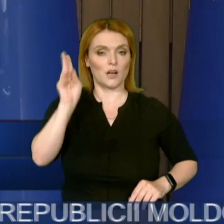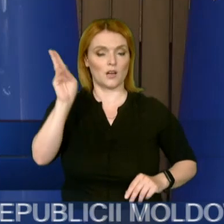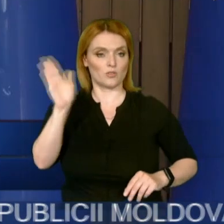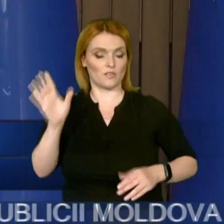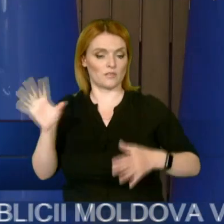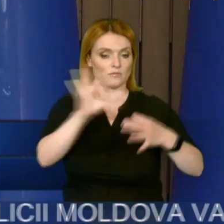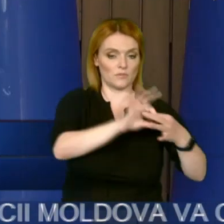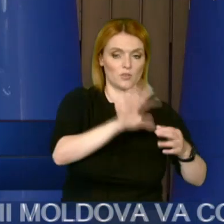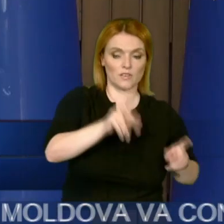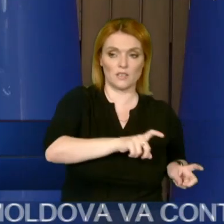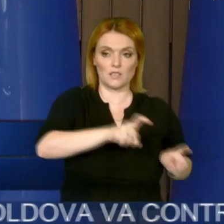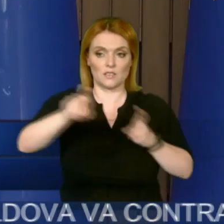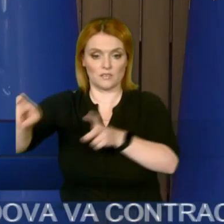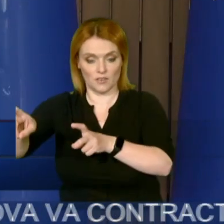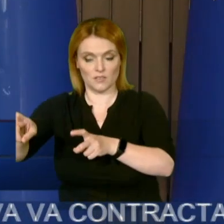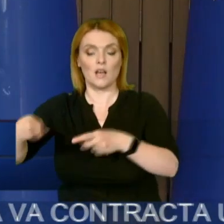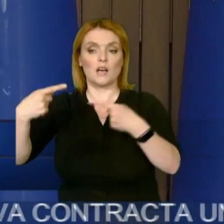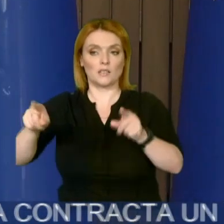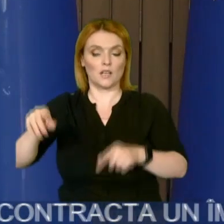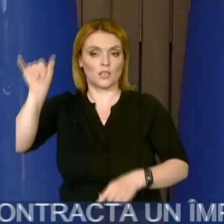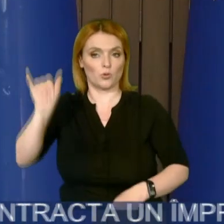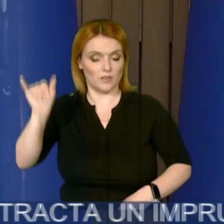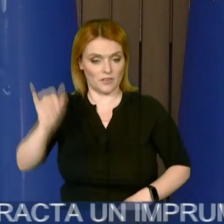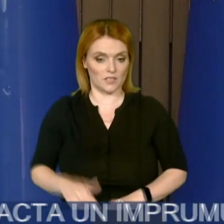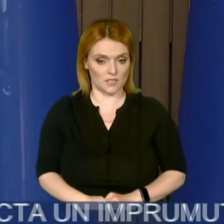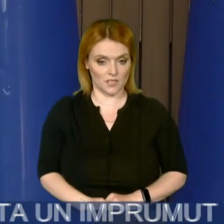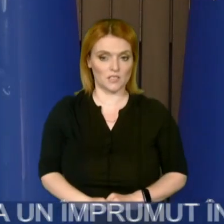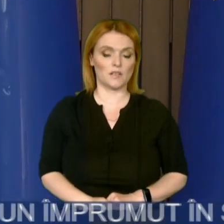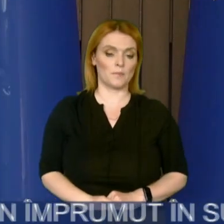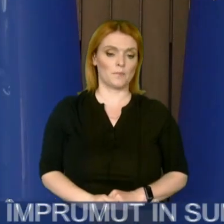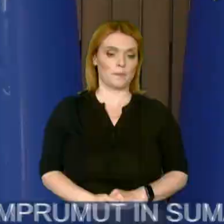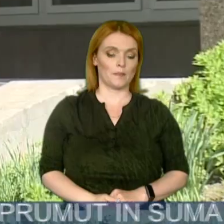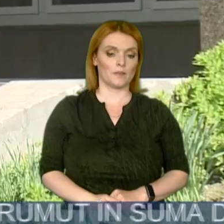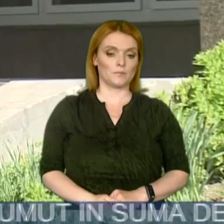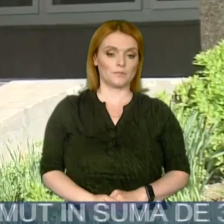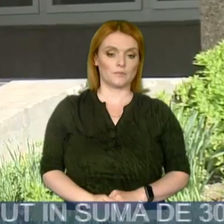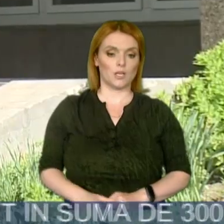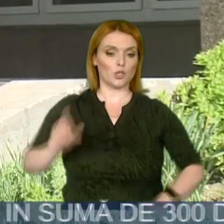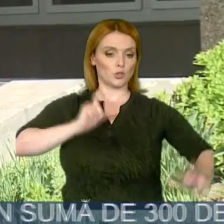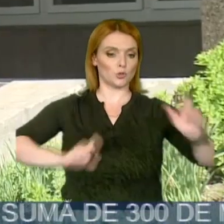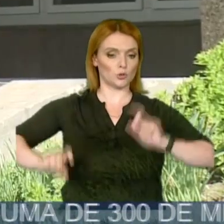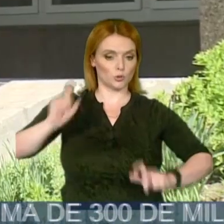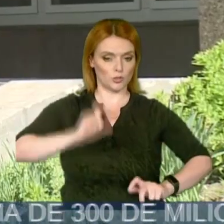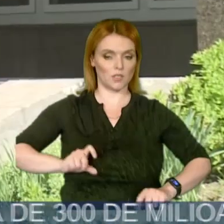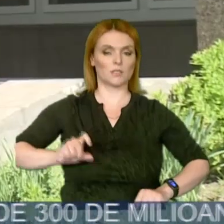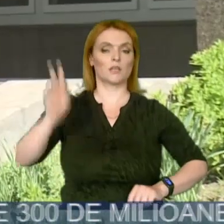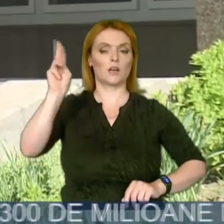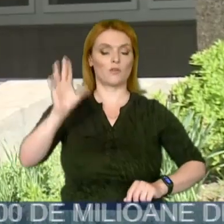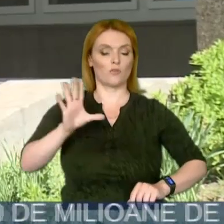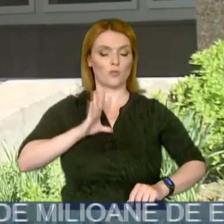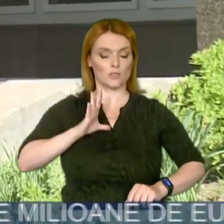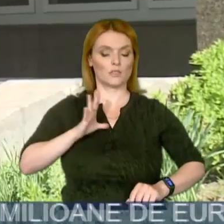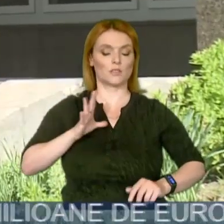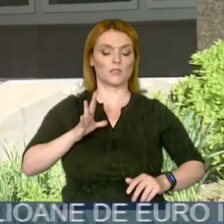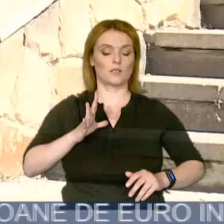vor fi transferați în instituțiile publice absorbante cu respectarea prevederilor de stație în vigoare. Studenții matriculați conform programelor de